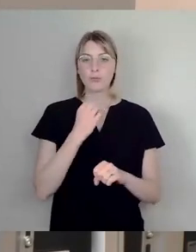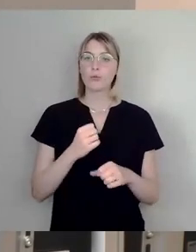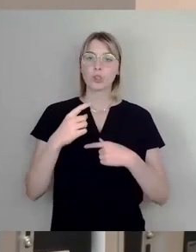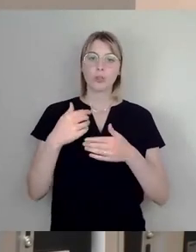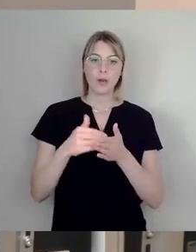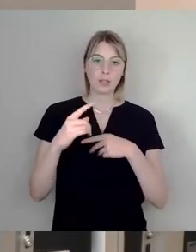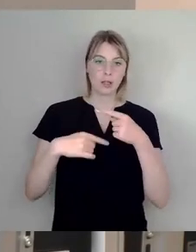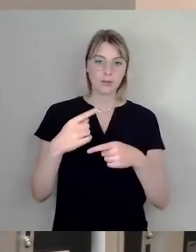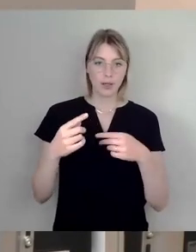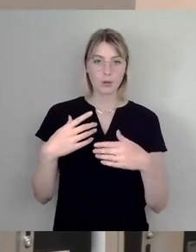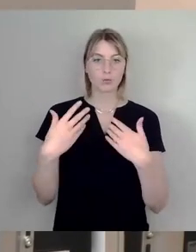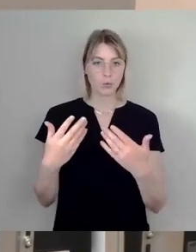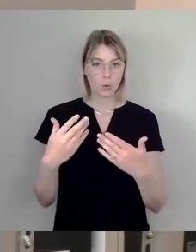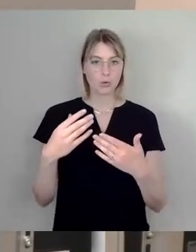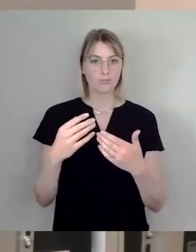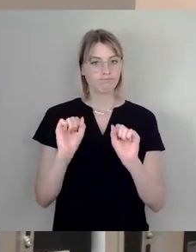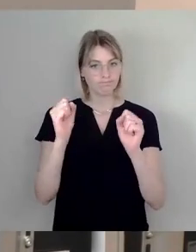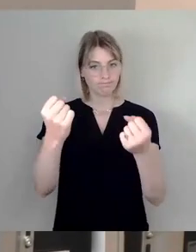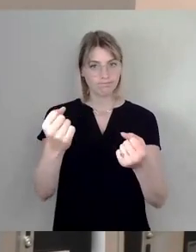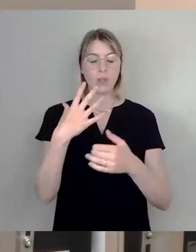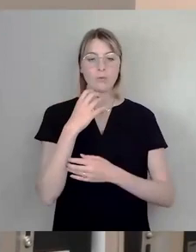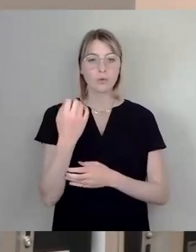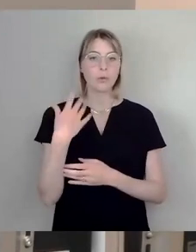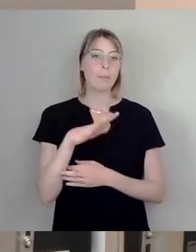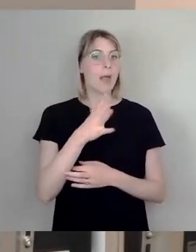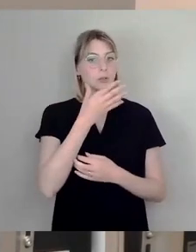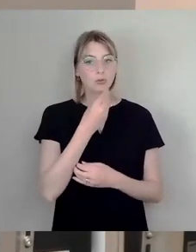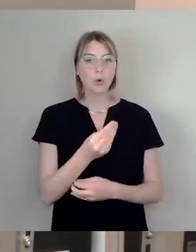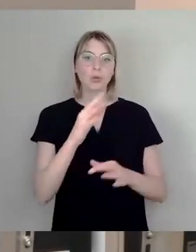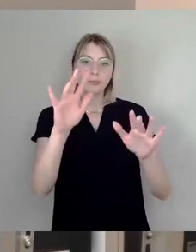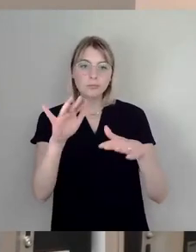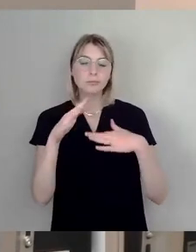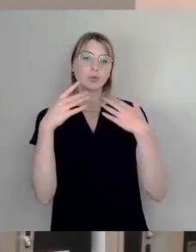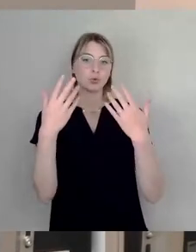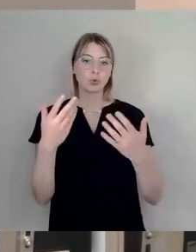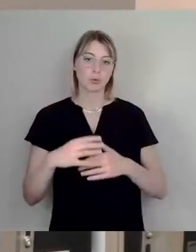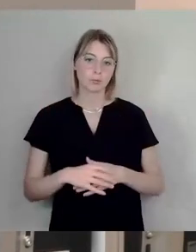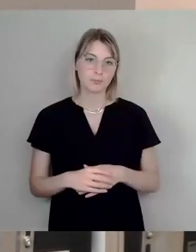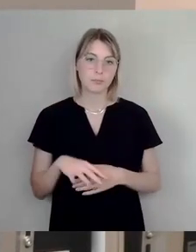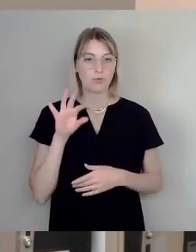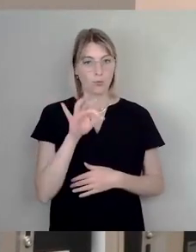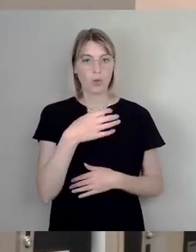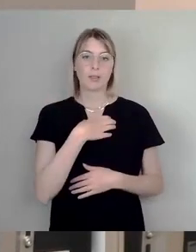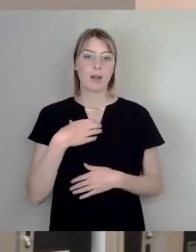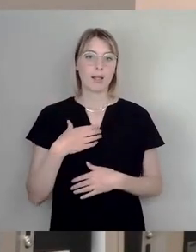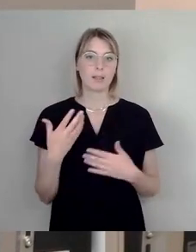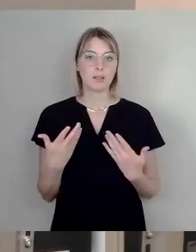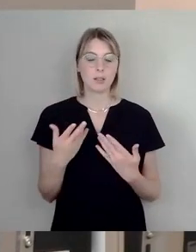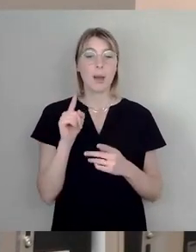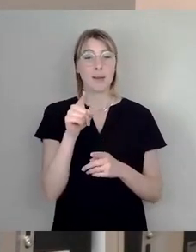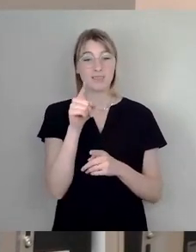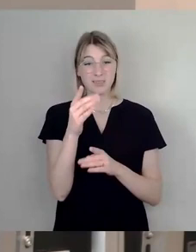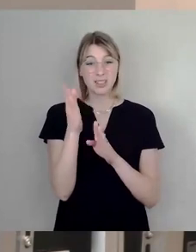tatsächlich lebenswerte und auch attraktive Eingangstore in unsere Stadt auch werden. Für diesen Zwischenraum, der genau zwischen diesen beiden